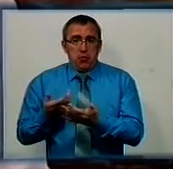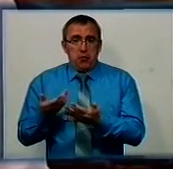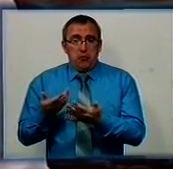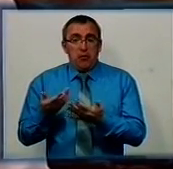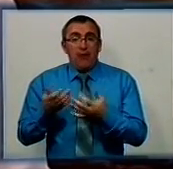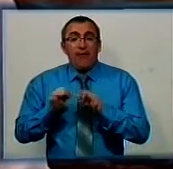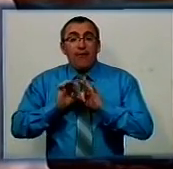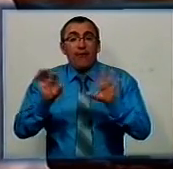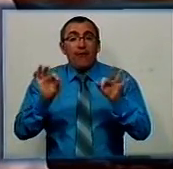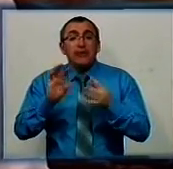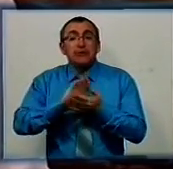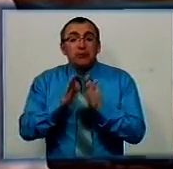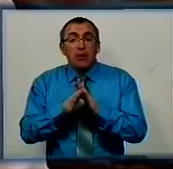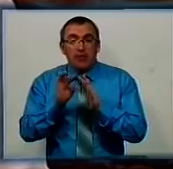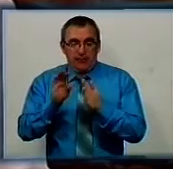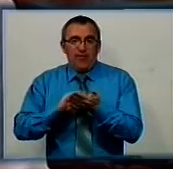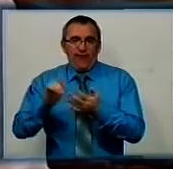ситуацію спробував Ігор В'юн.